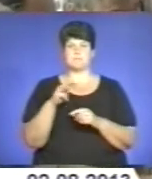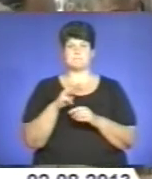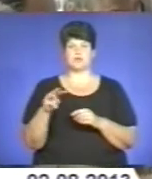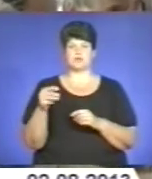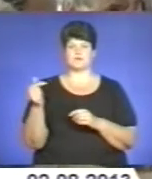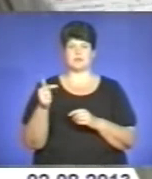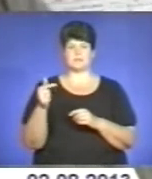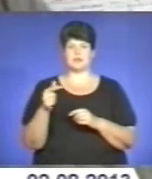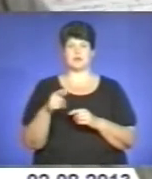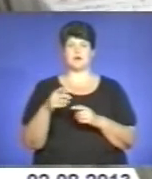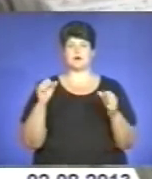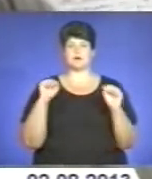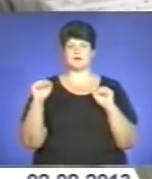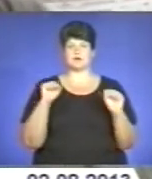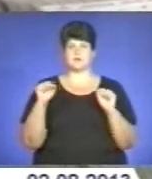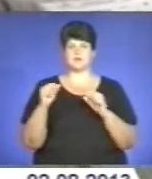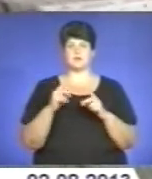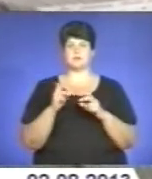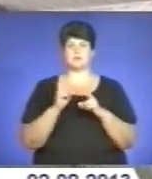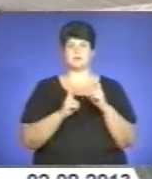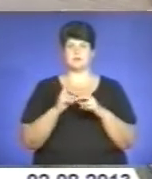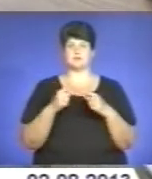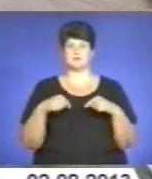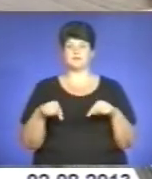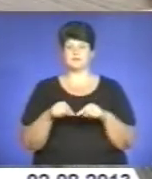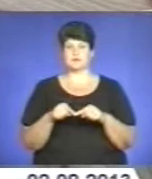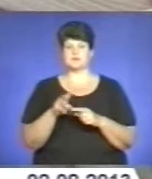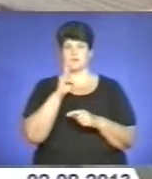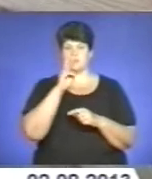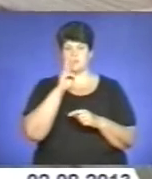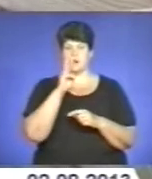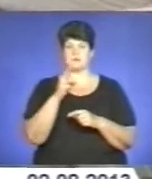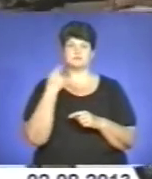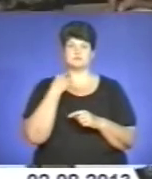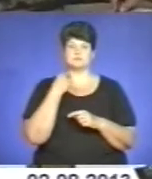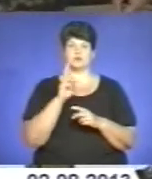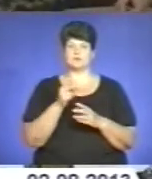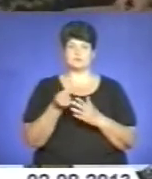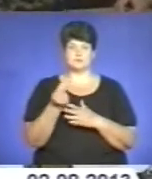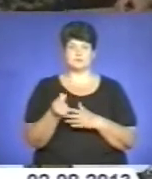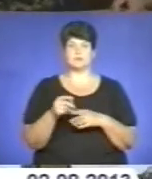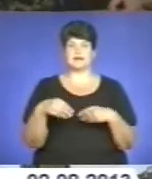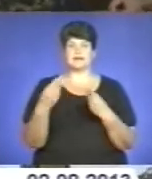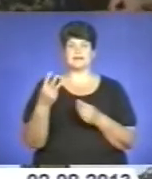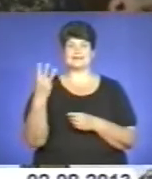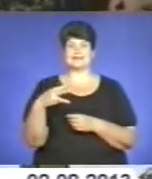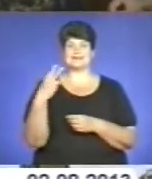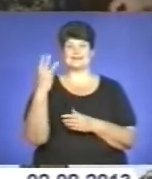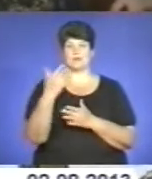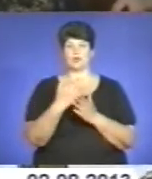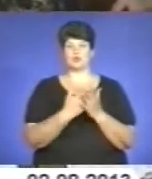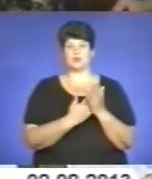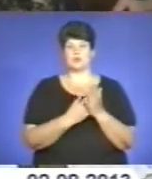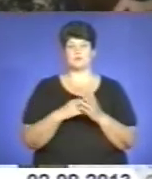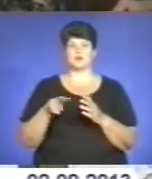На посадових осіб, підприємств-боржників і заробітної плати на розгляд суддів передано 33 протоколи про